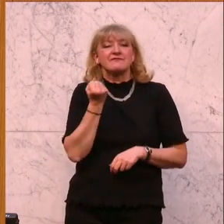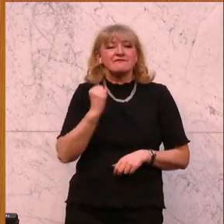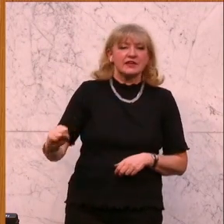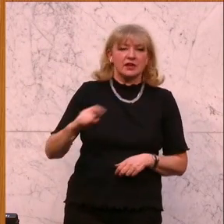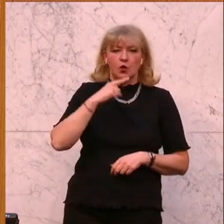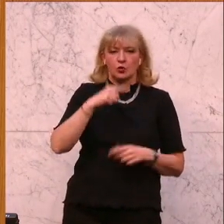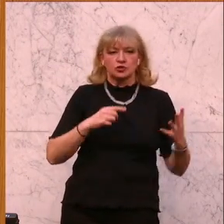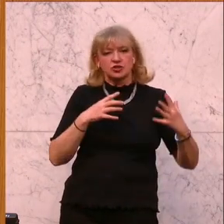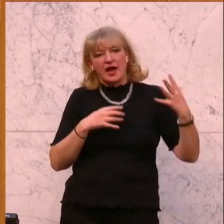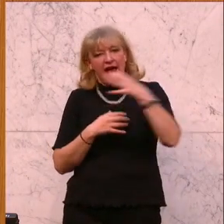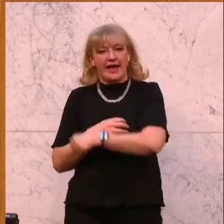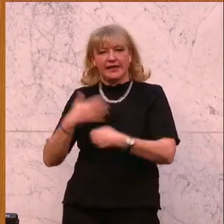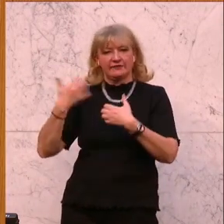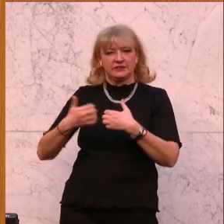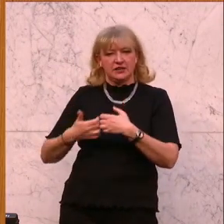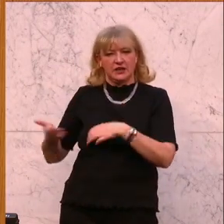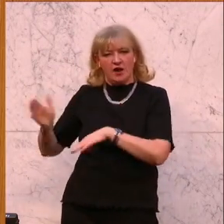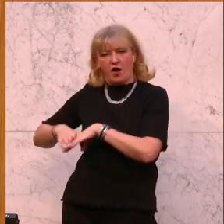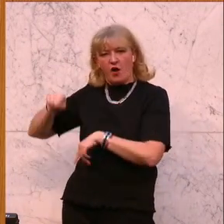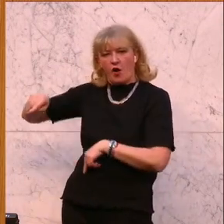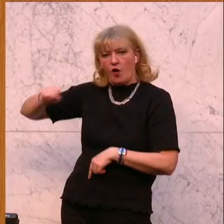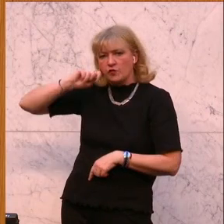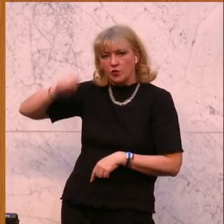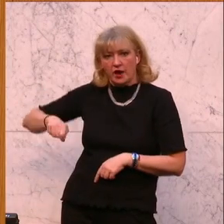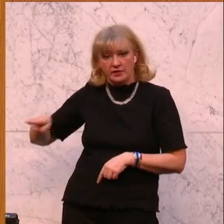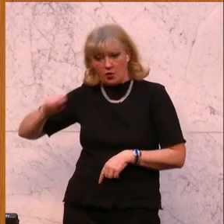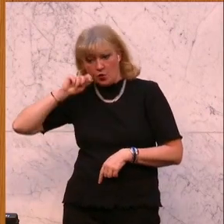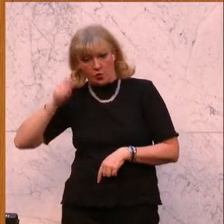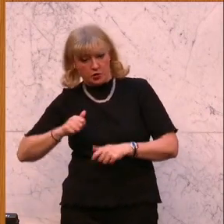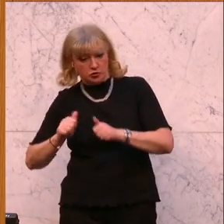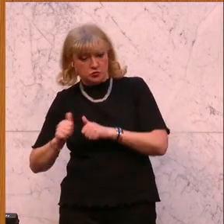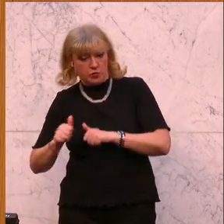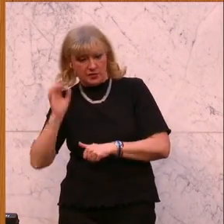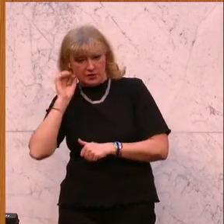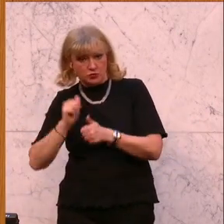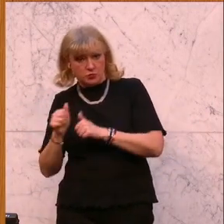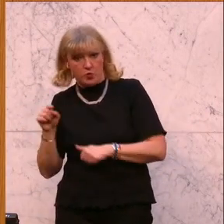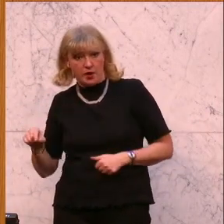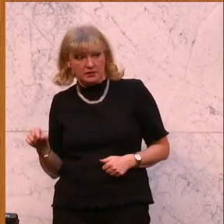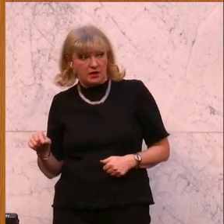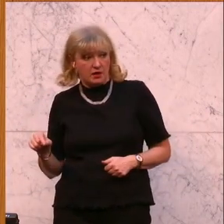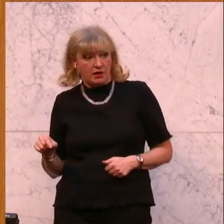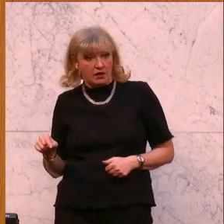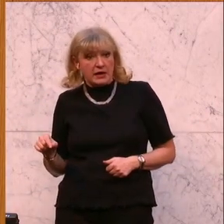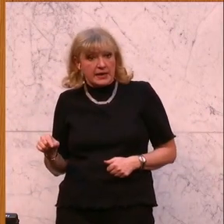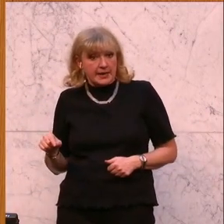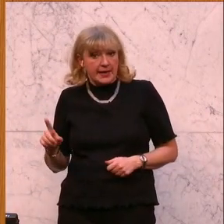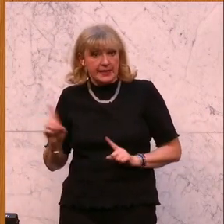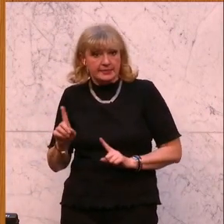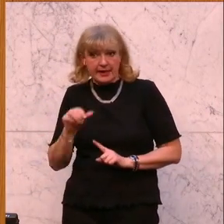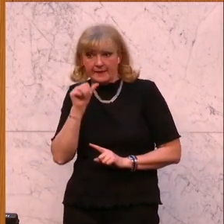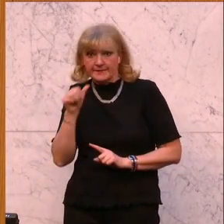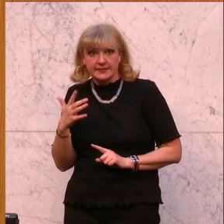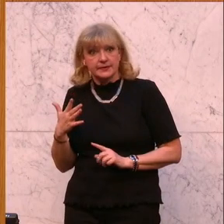Angriffskrieg auf die Ukraine. Und ukrainische Sportlerinnen und Sportler dürfen nicht in die prekäre Situation